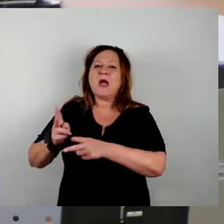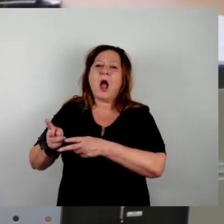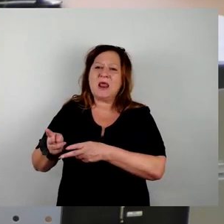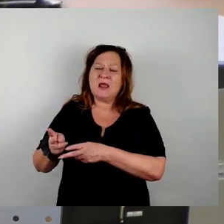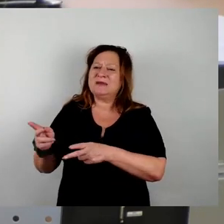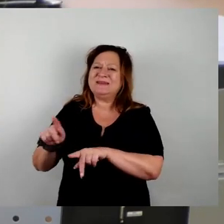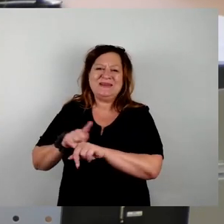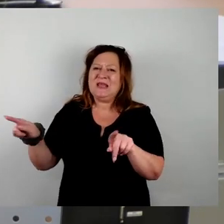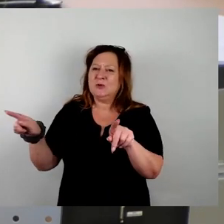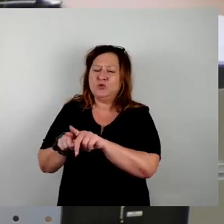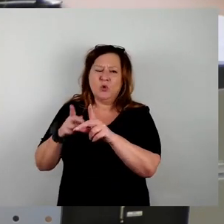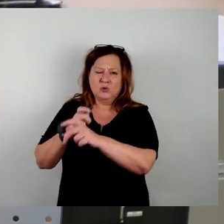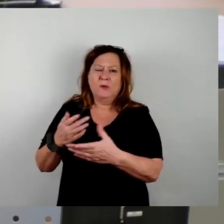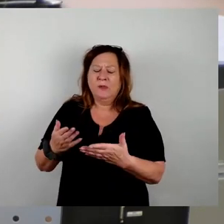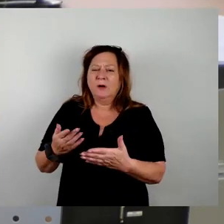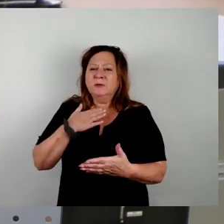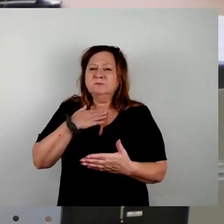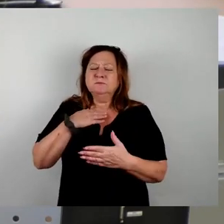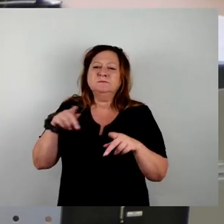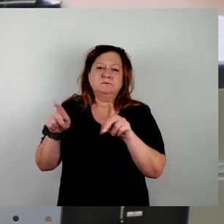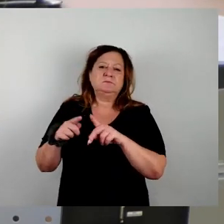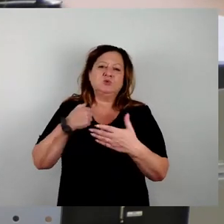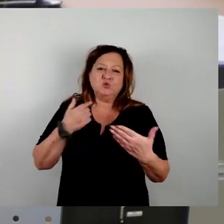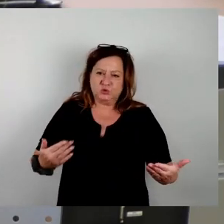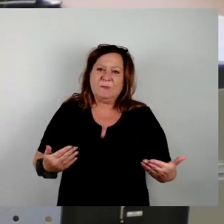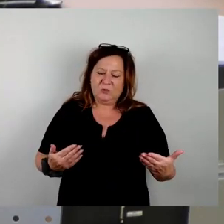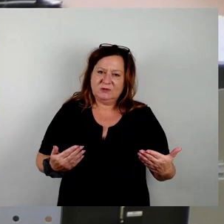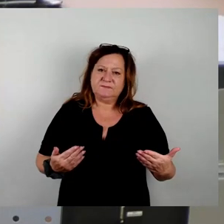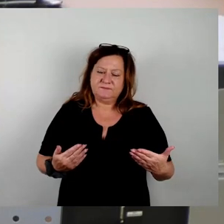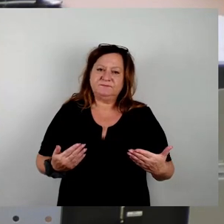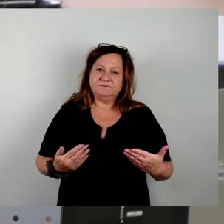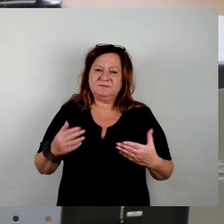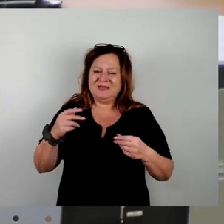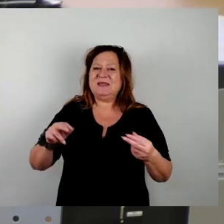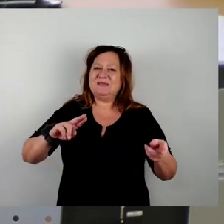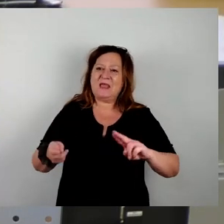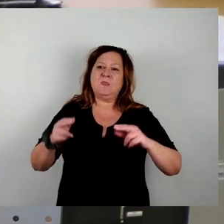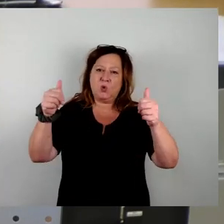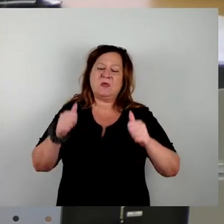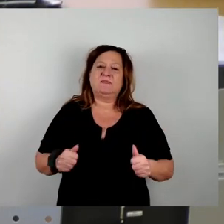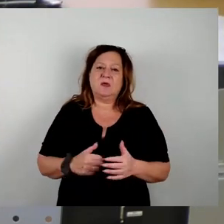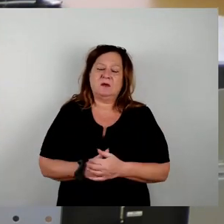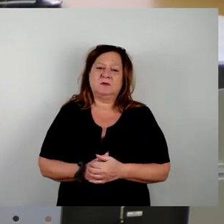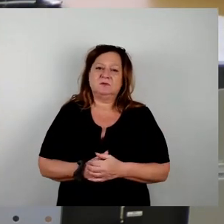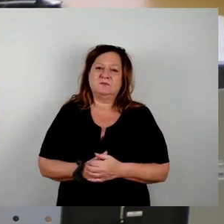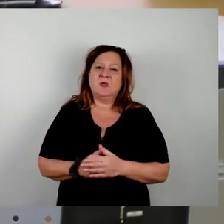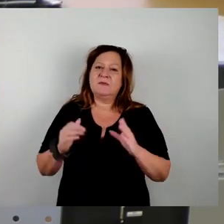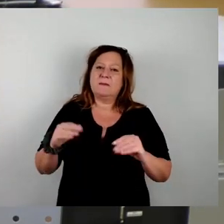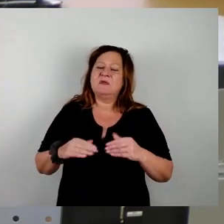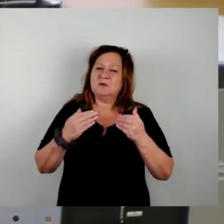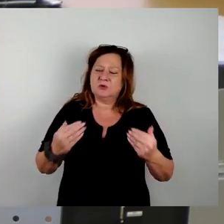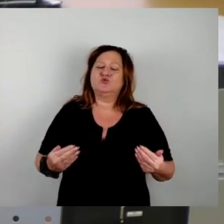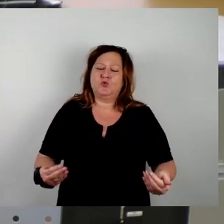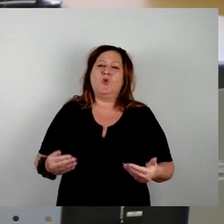Zustimmung zum Punkt 3 und Punkt 4 dieses unseres Änderungsantrags, wo dann auch diese Dinge so ausgearbeitet und zur